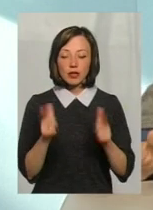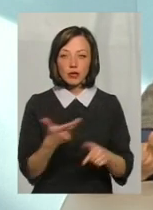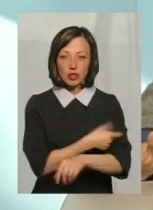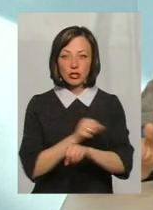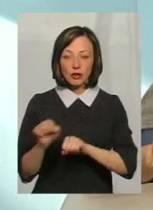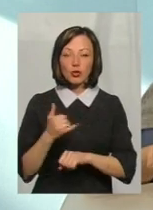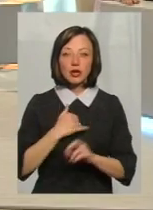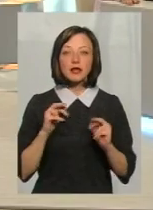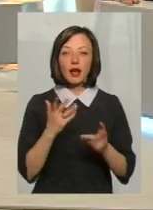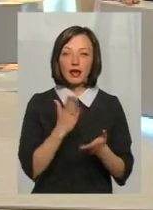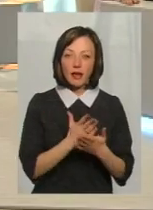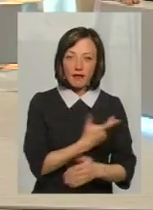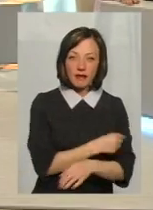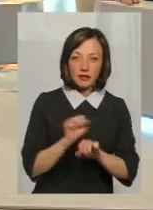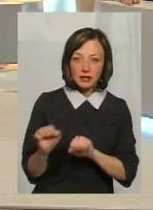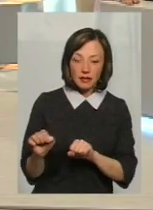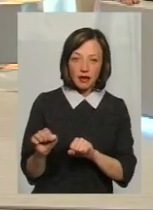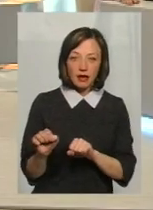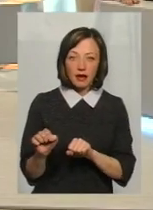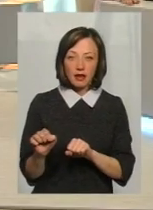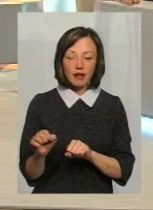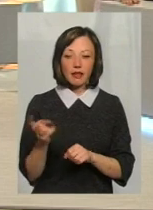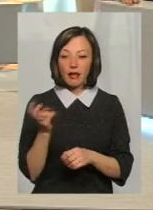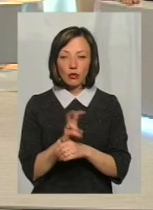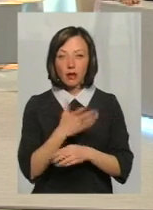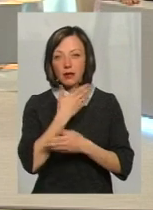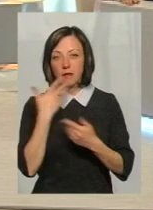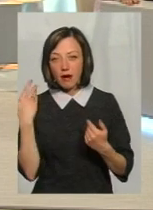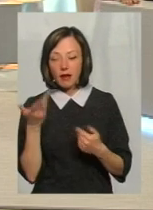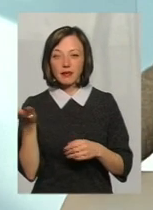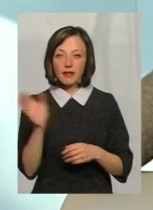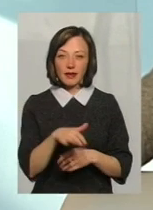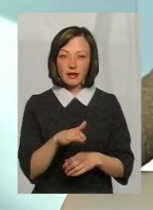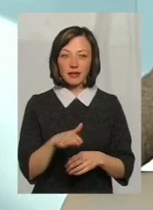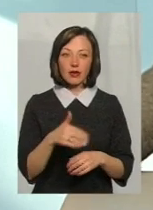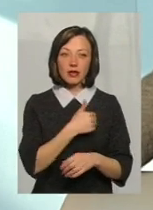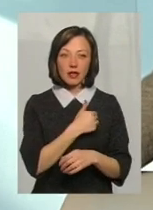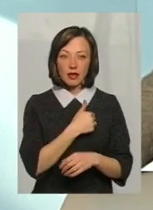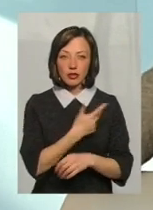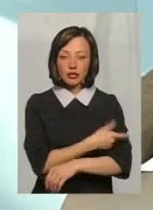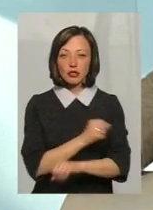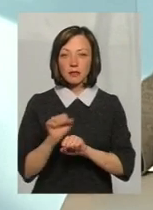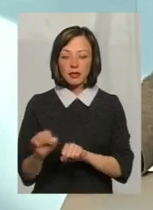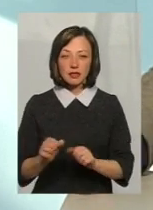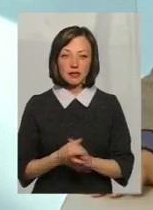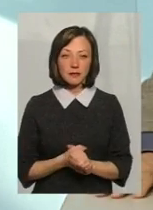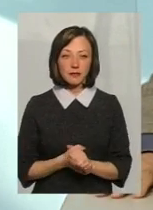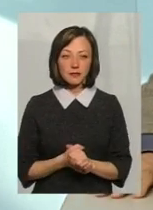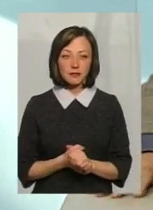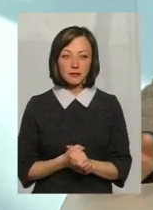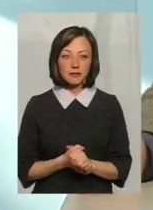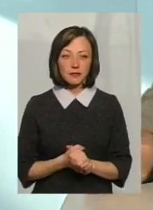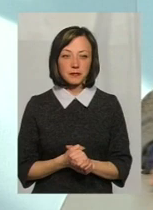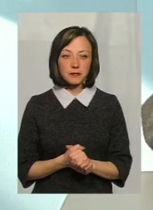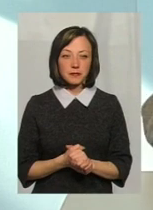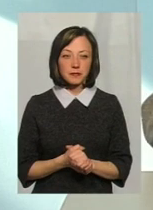нас як, є вакцина, не йдуть, нема вакцини, давай, хочуть, щепить, і так